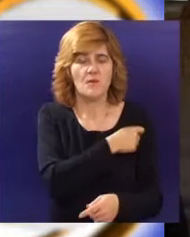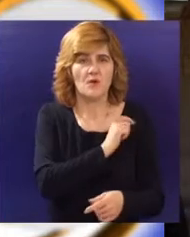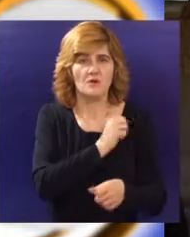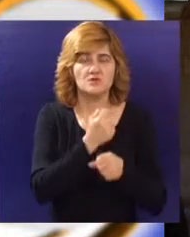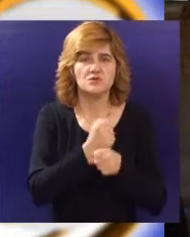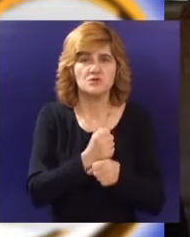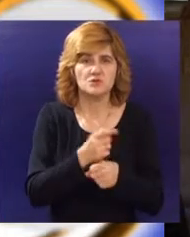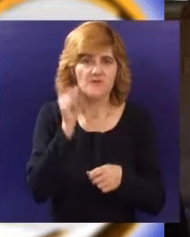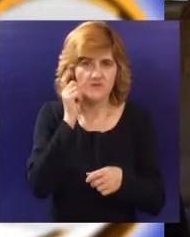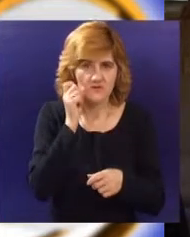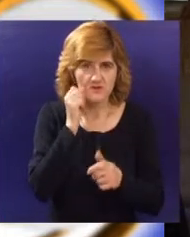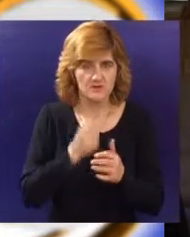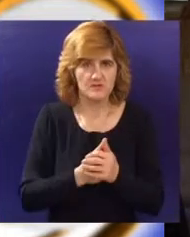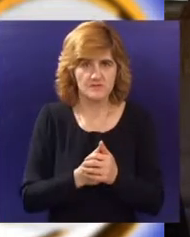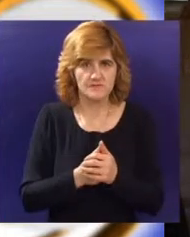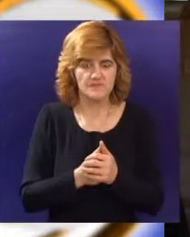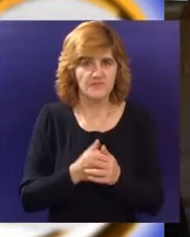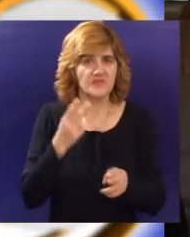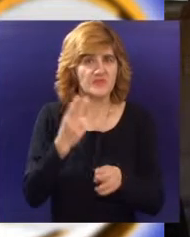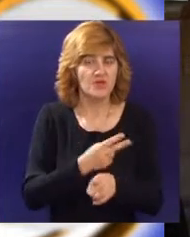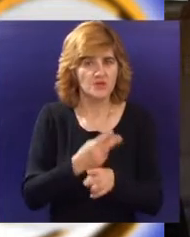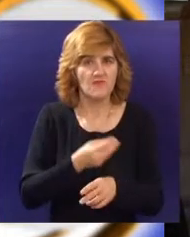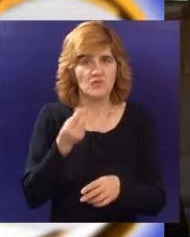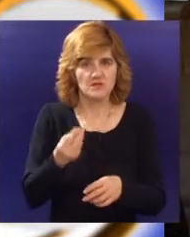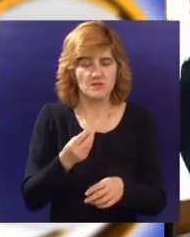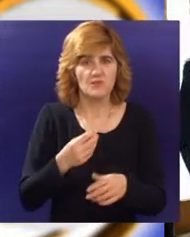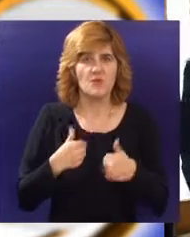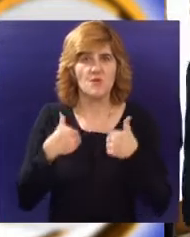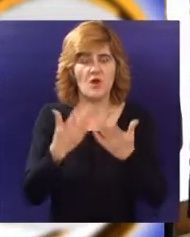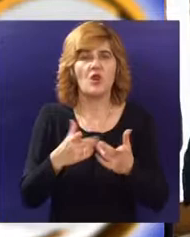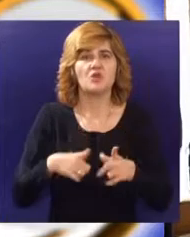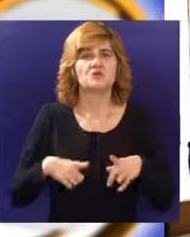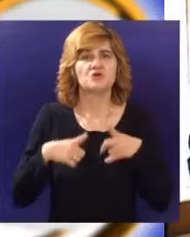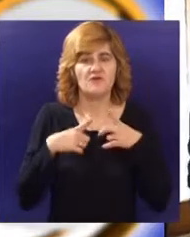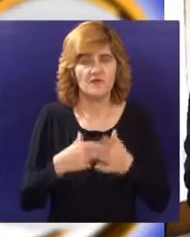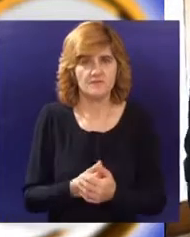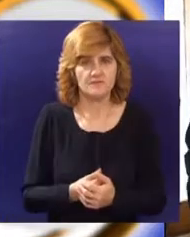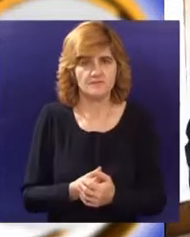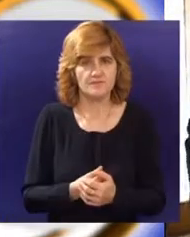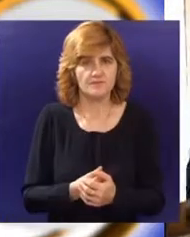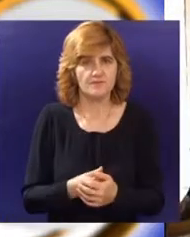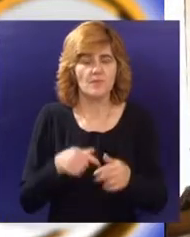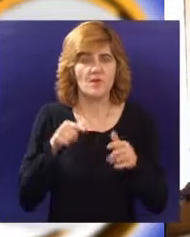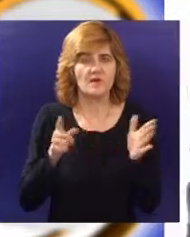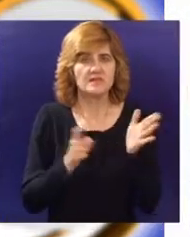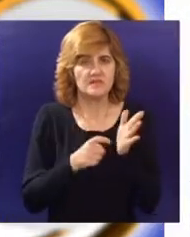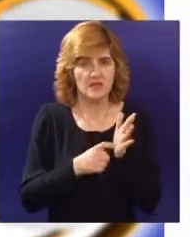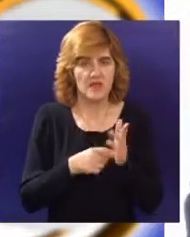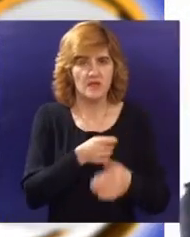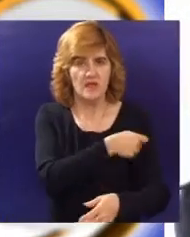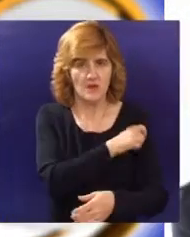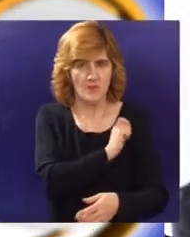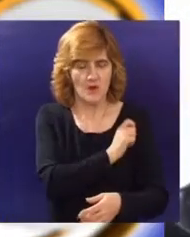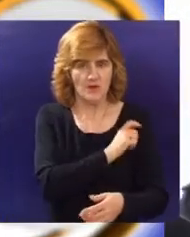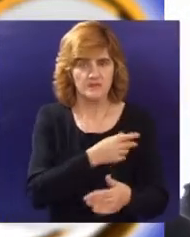ministarstvo, nego i za državu Srbiju, dali svoj život. Na inicijativu Nezavisnog sindikata Subotičke policije